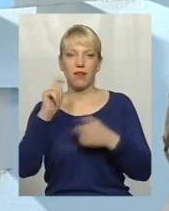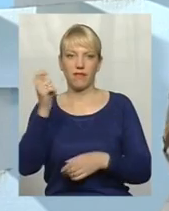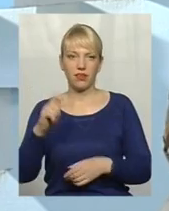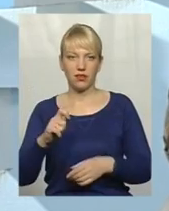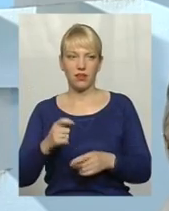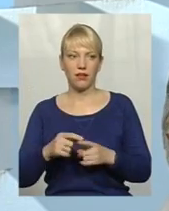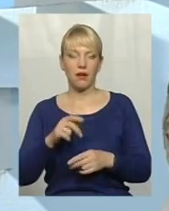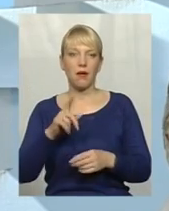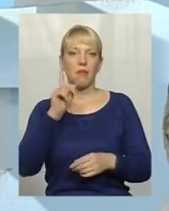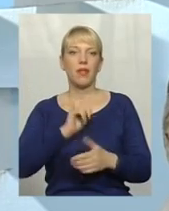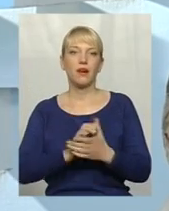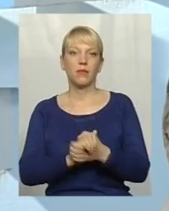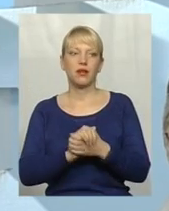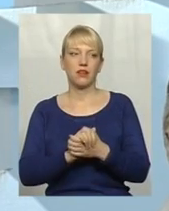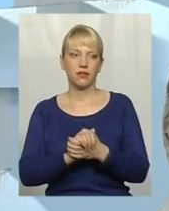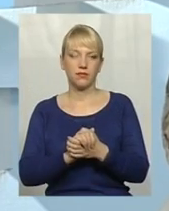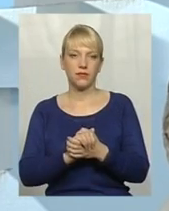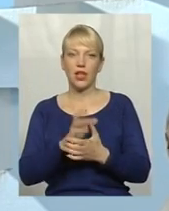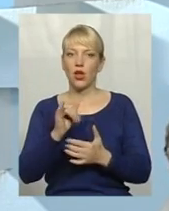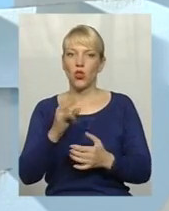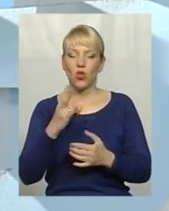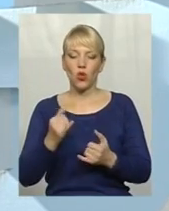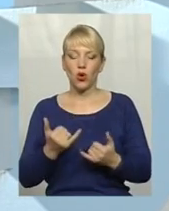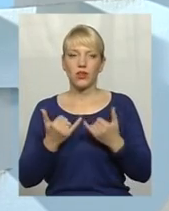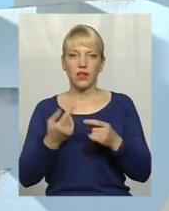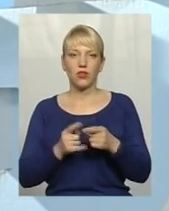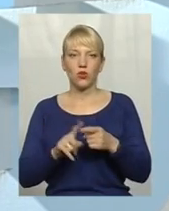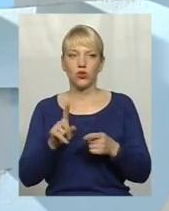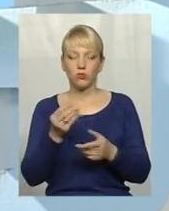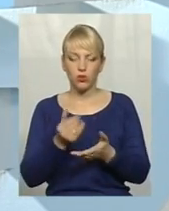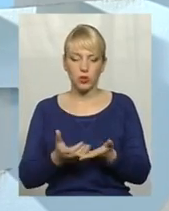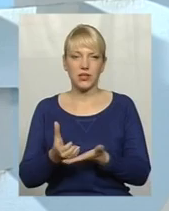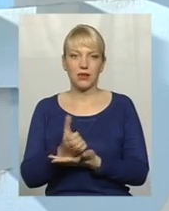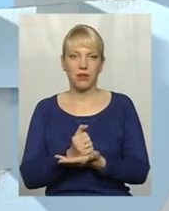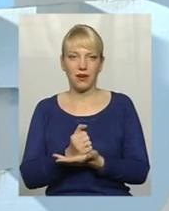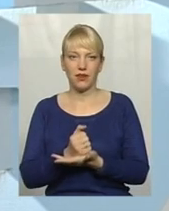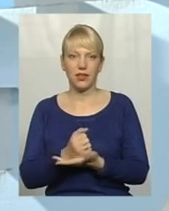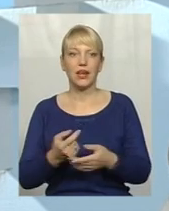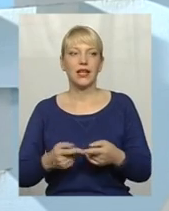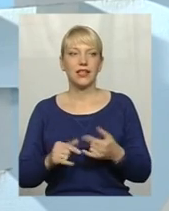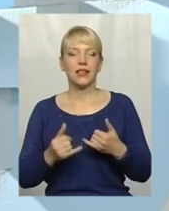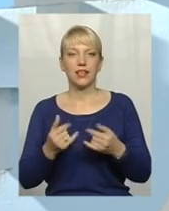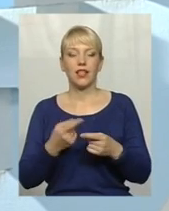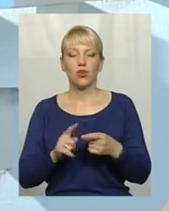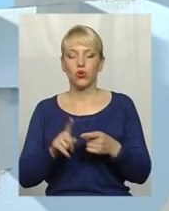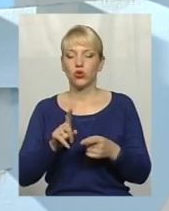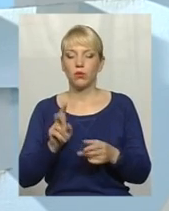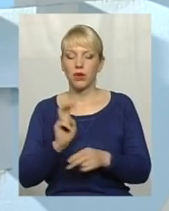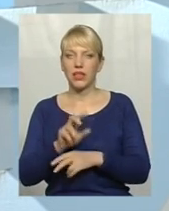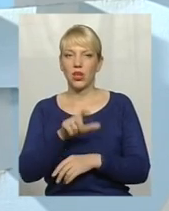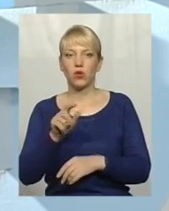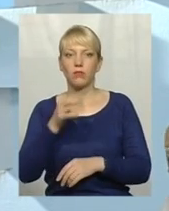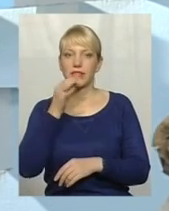якби перемирі. Для того, щоб зібрати кошти, або для того, щоб прийти людям сказати, то,